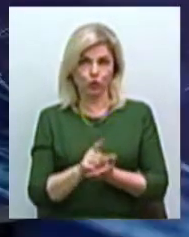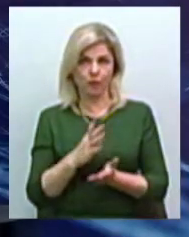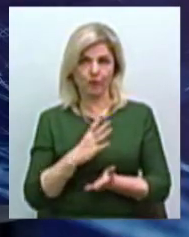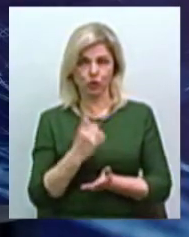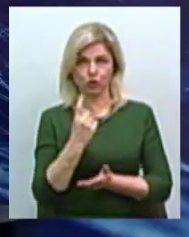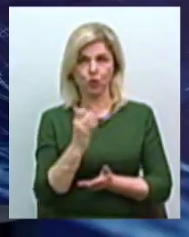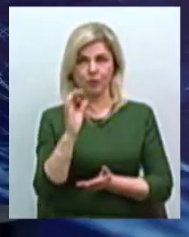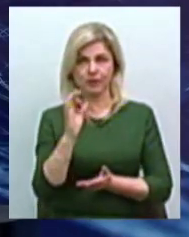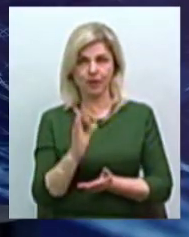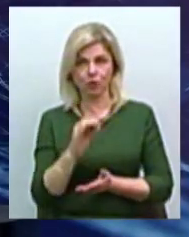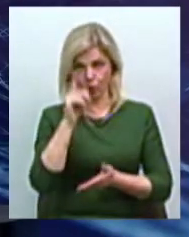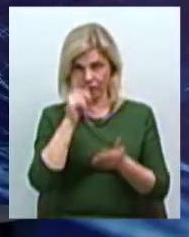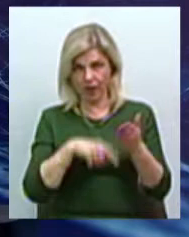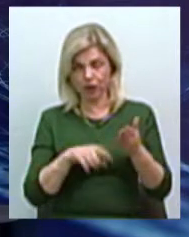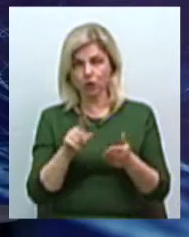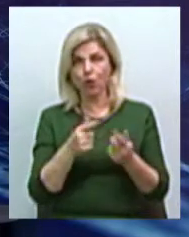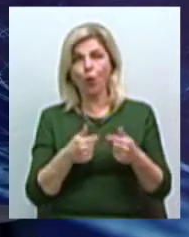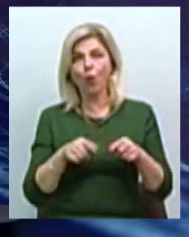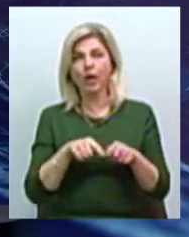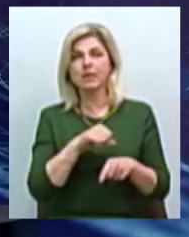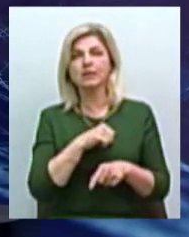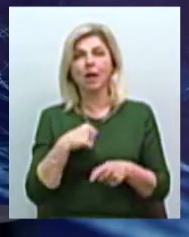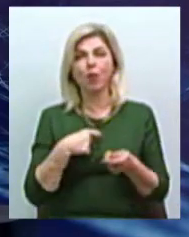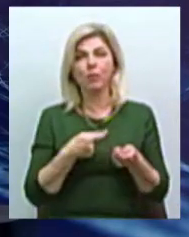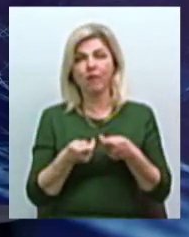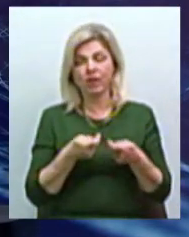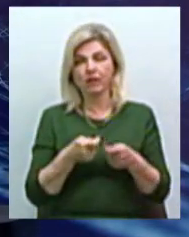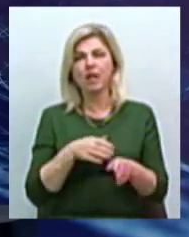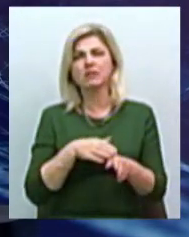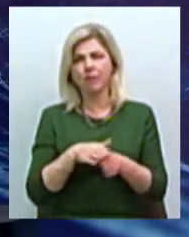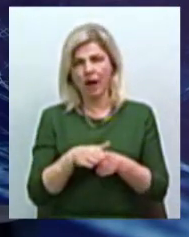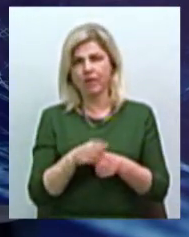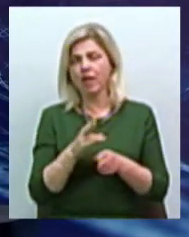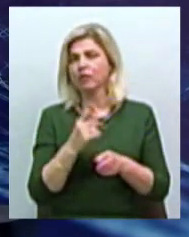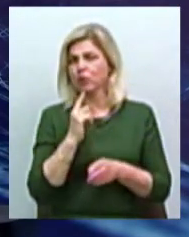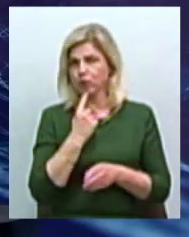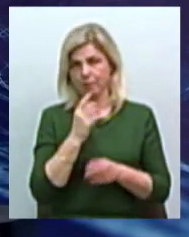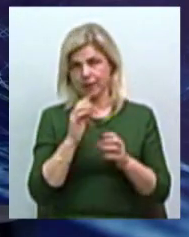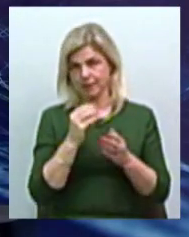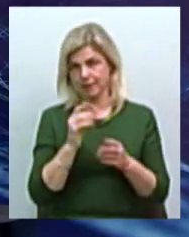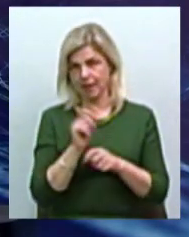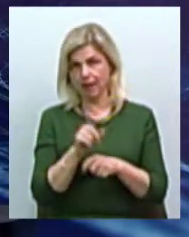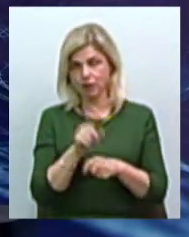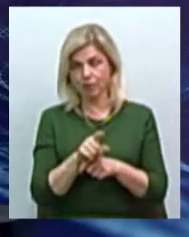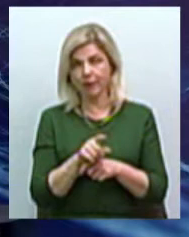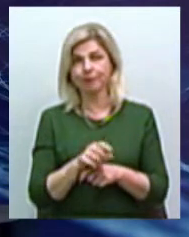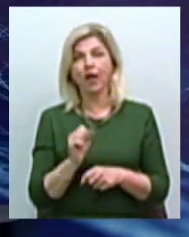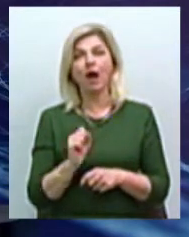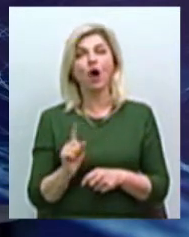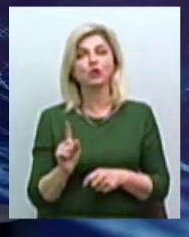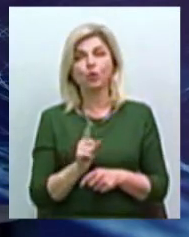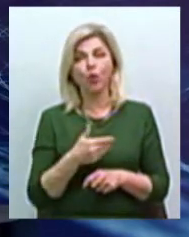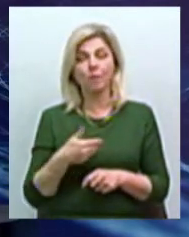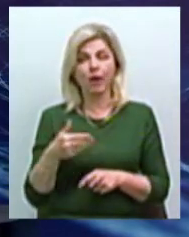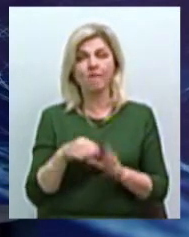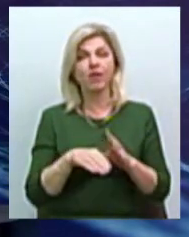уверенні, що органами місцевого управління справиться з дуже непростими задачами. А то, що ми вибрали